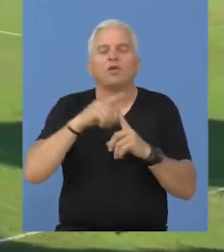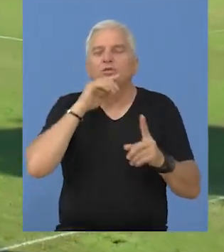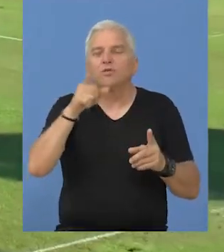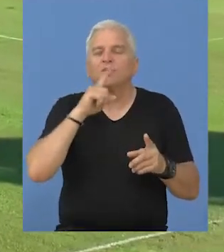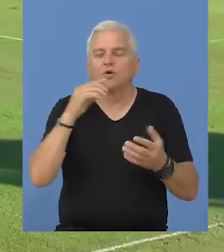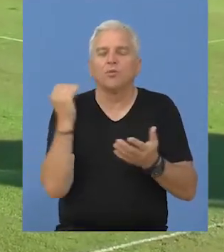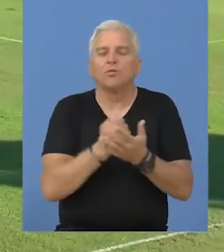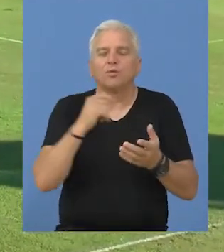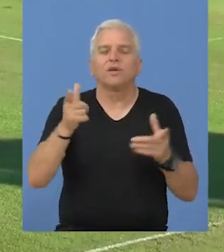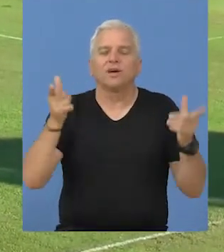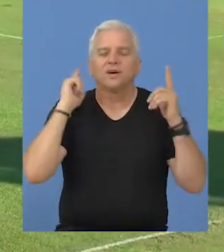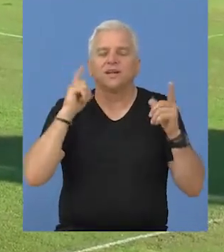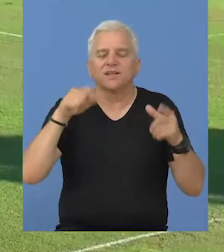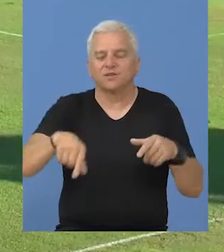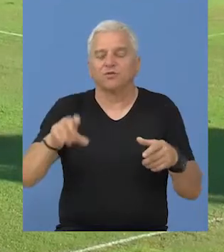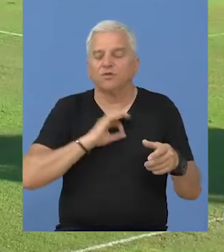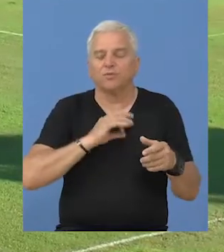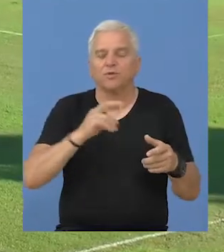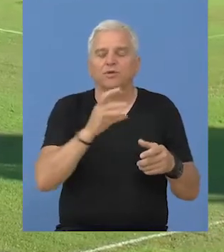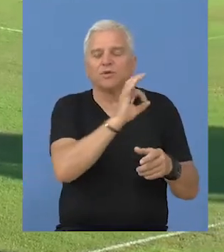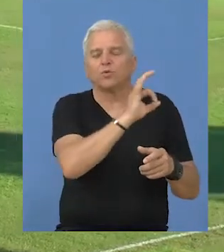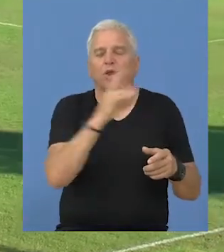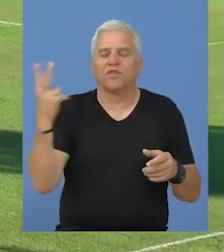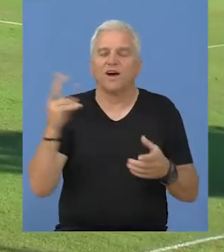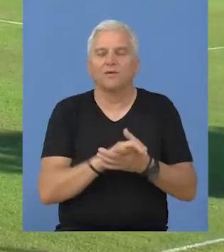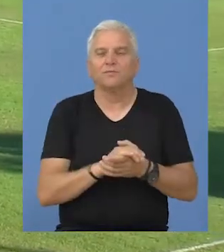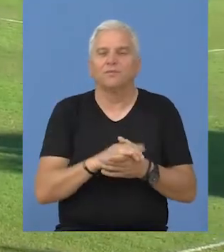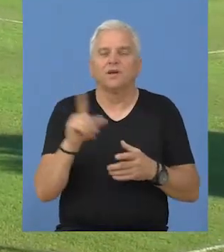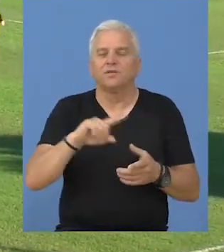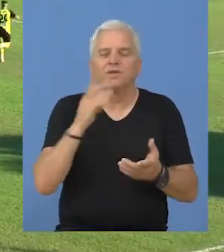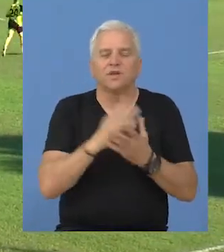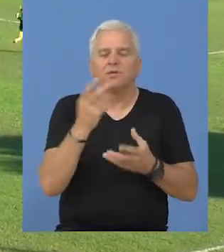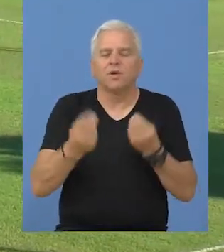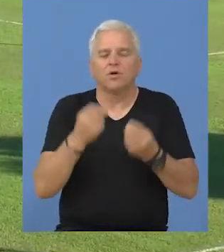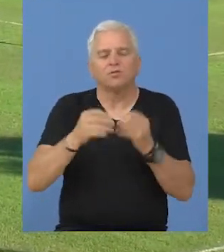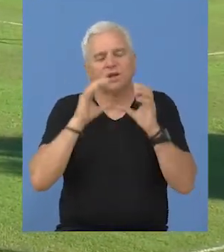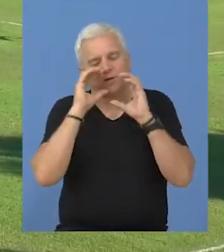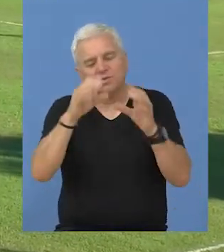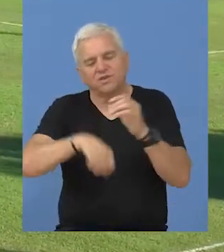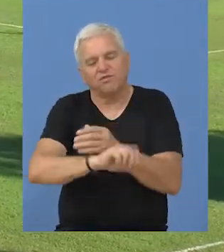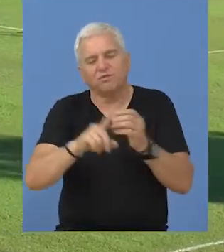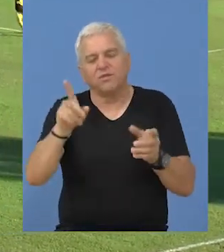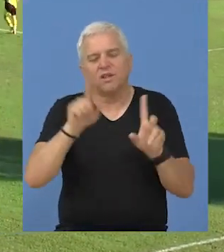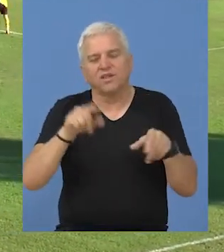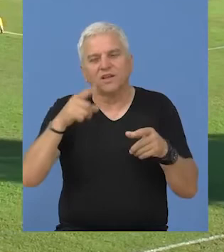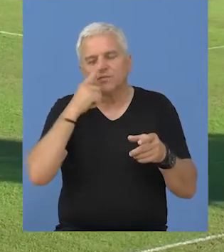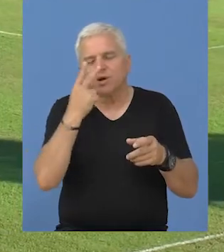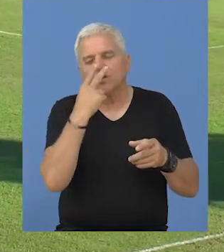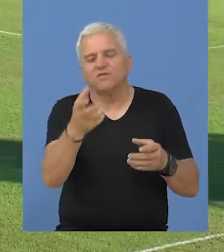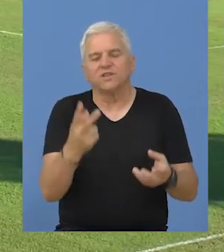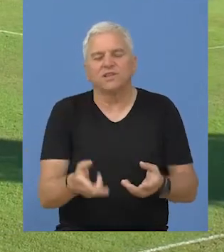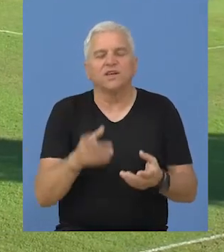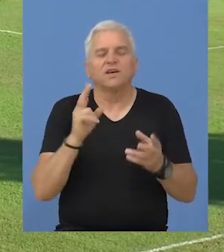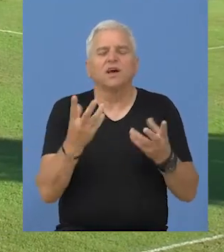mladosti istorije, koja je slavila na gradskom stadionu Kretise sa 0 prema 2. Nije ovo bila utakmica na koje je moglo nešto